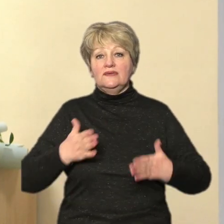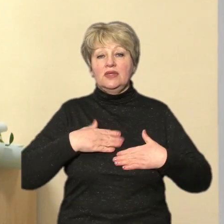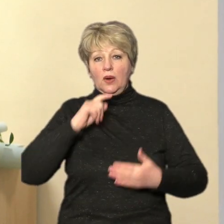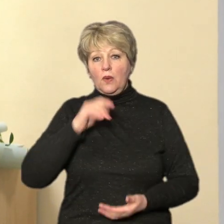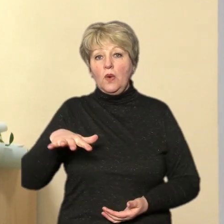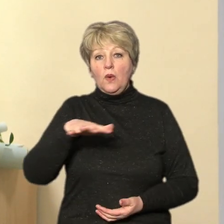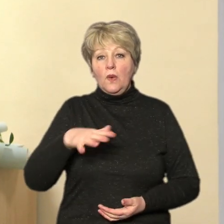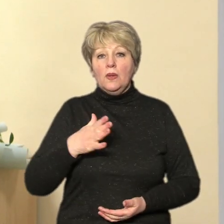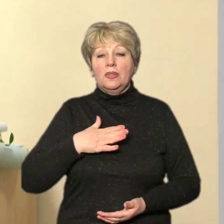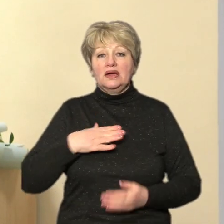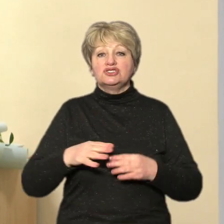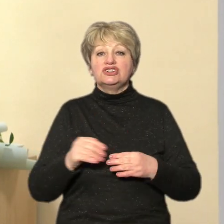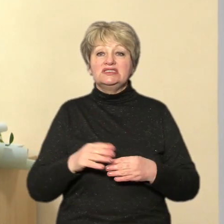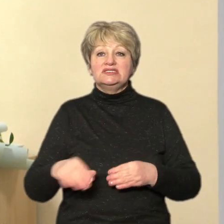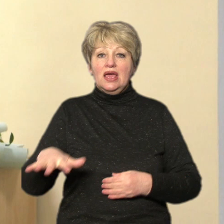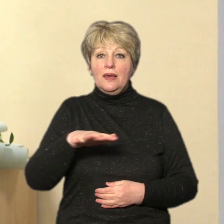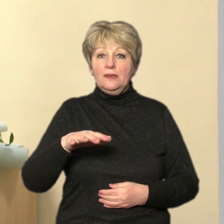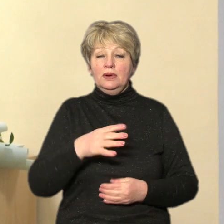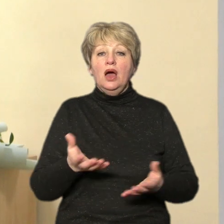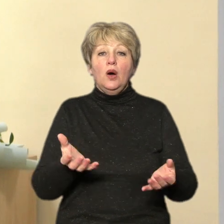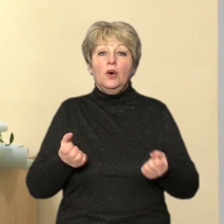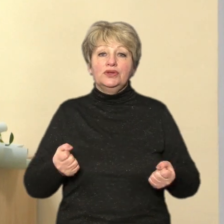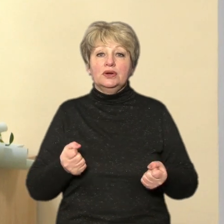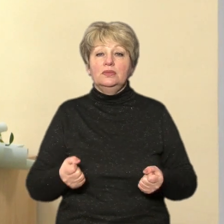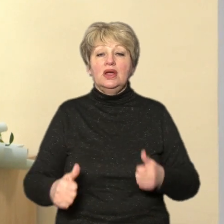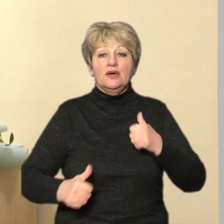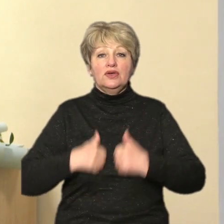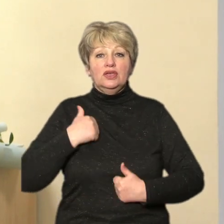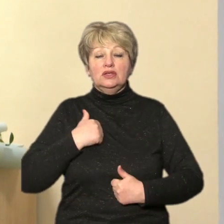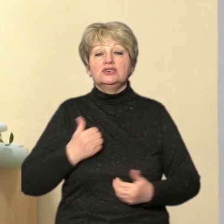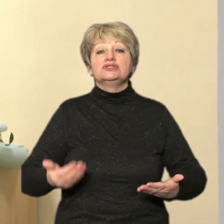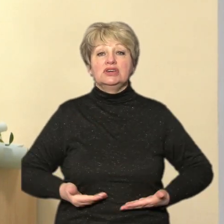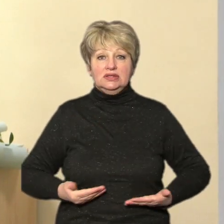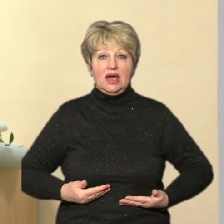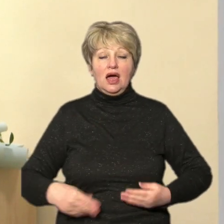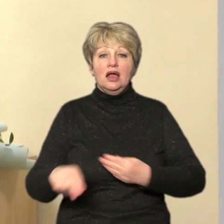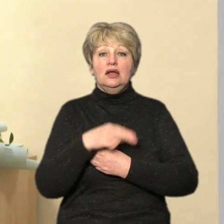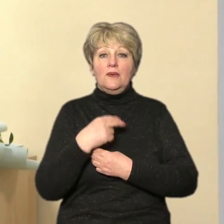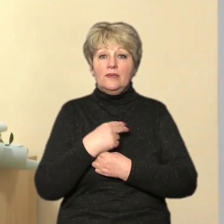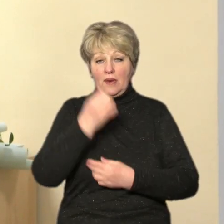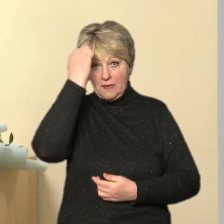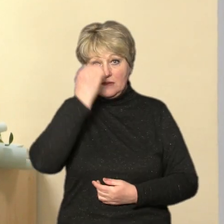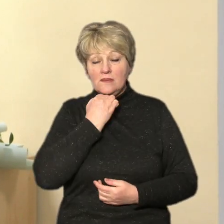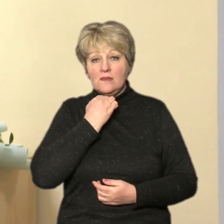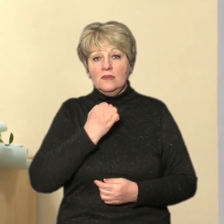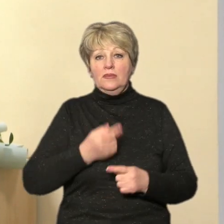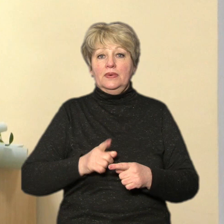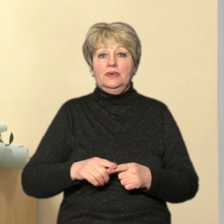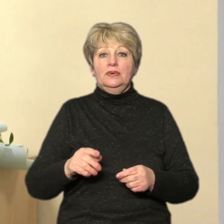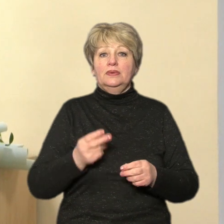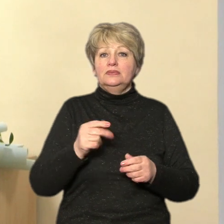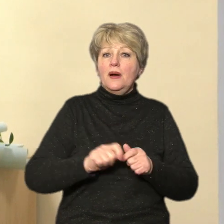на нашій землі, отримували гідне життя, гідне лікування. Завдяки благодійникам, завдяки